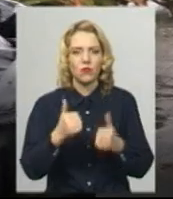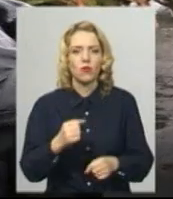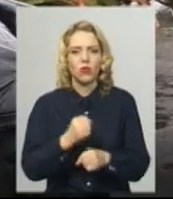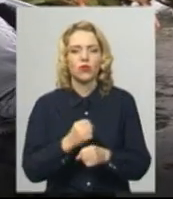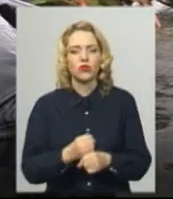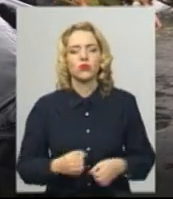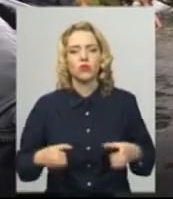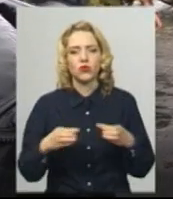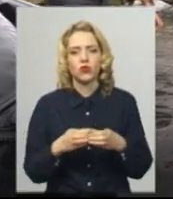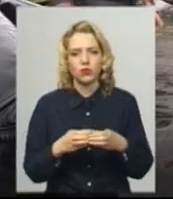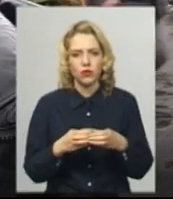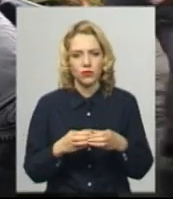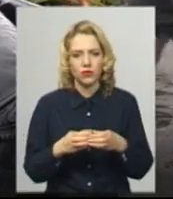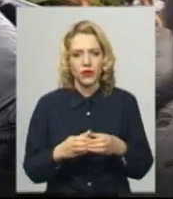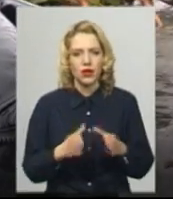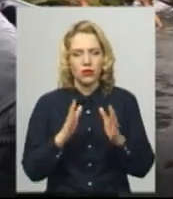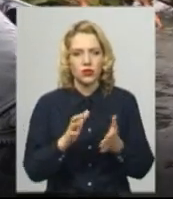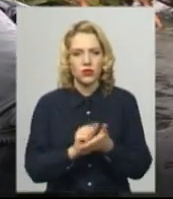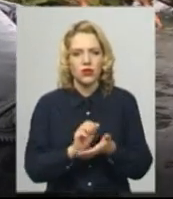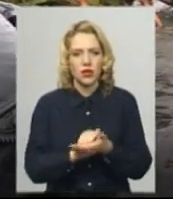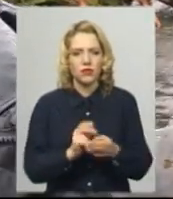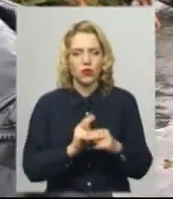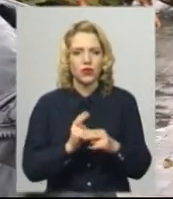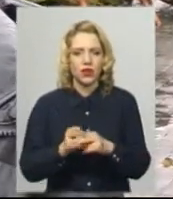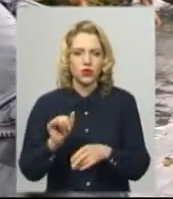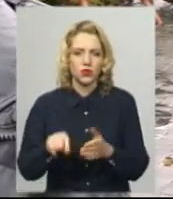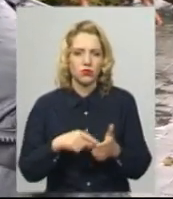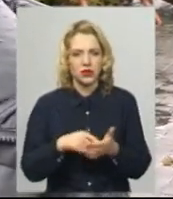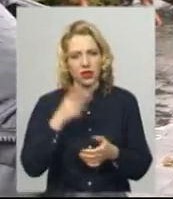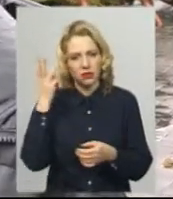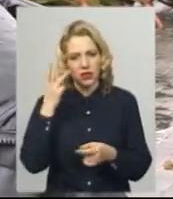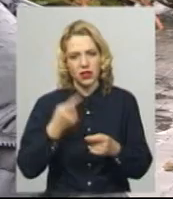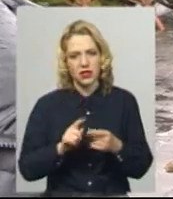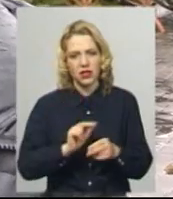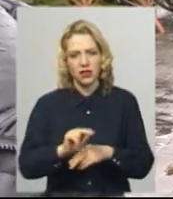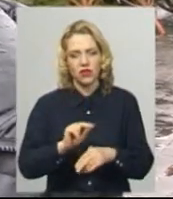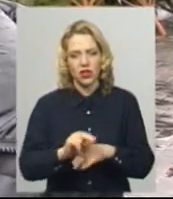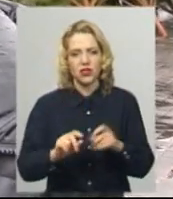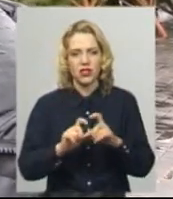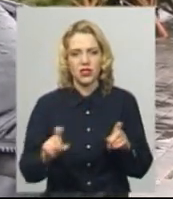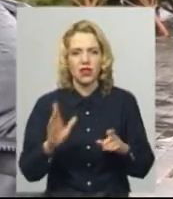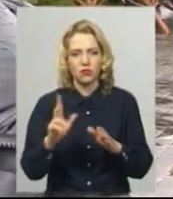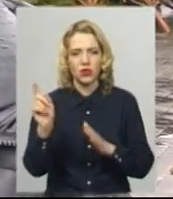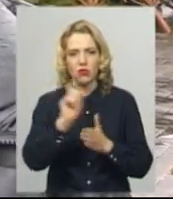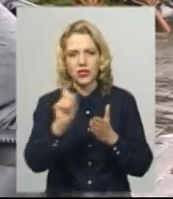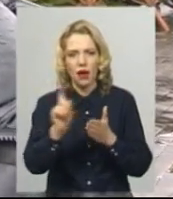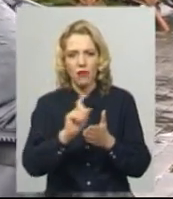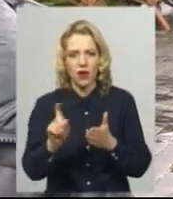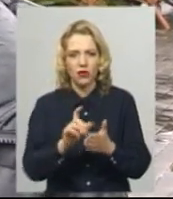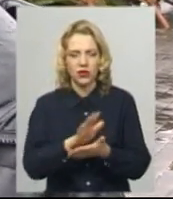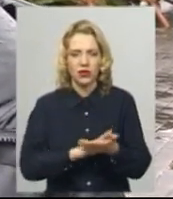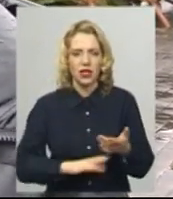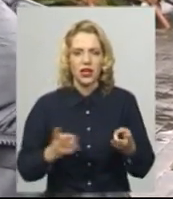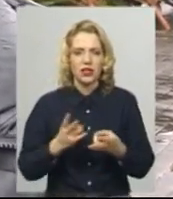групу, буде займатися профілакти у місті Хмельницькому. Це і в начальних закладах, і замальовувати будемо далі. Тут потрібно домога